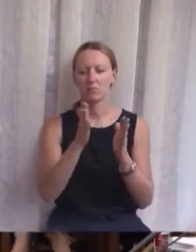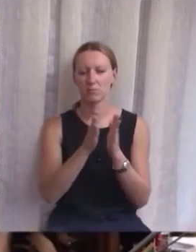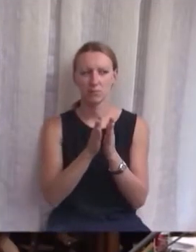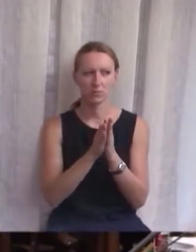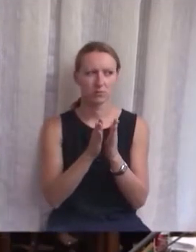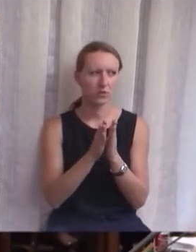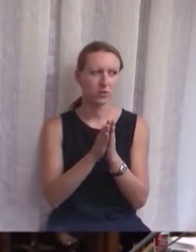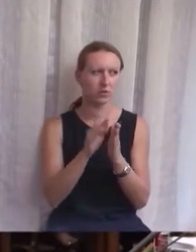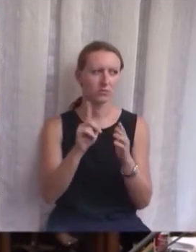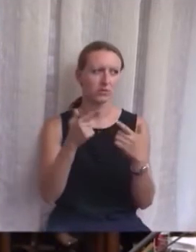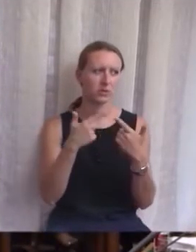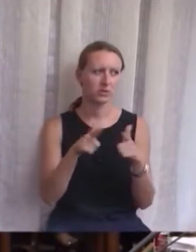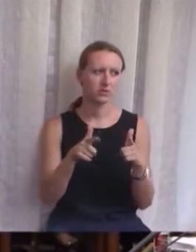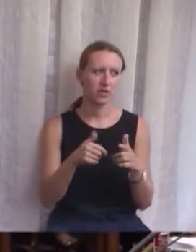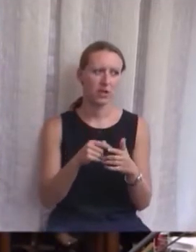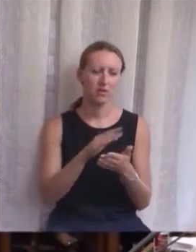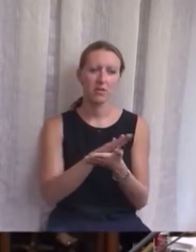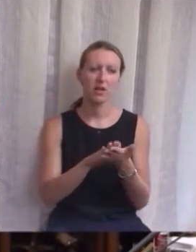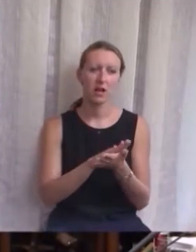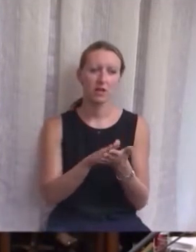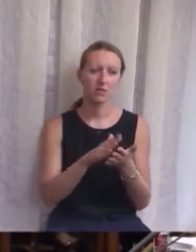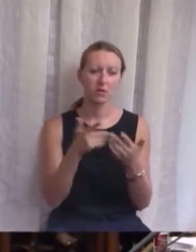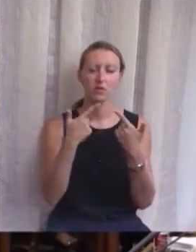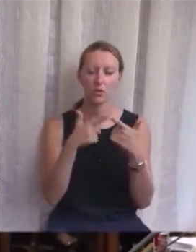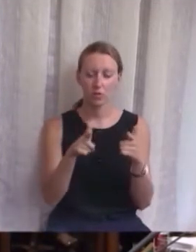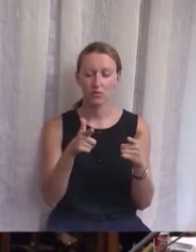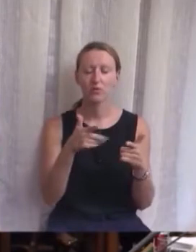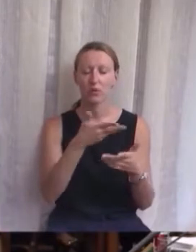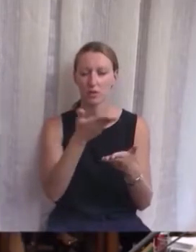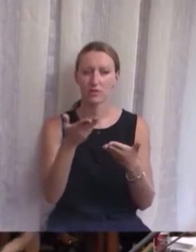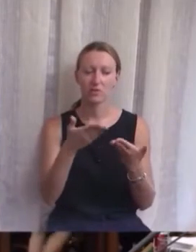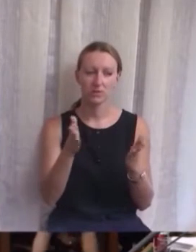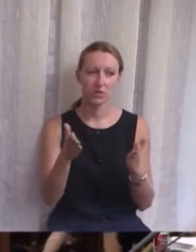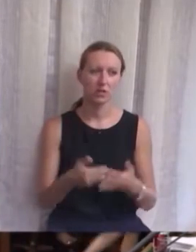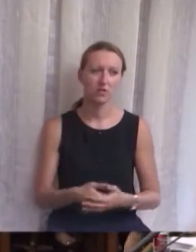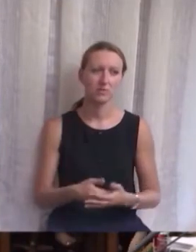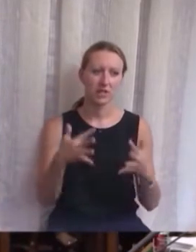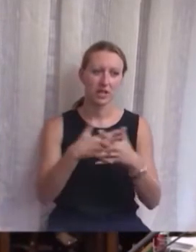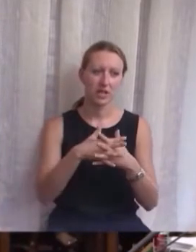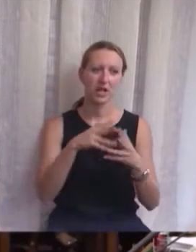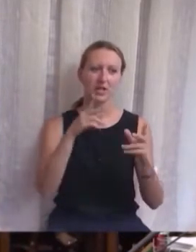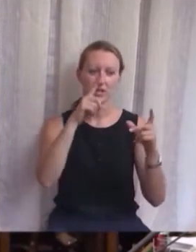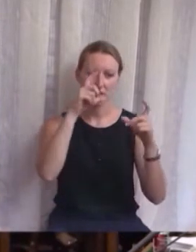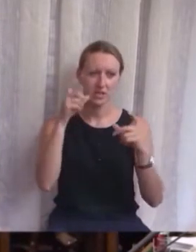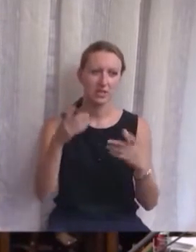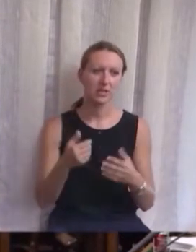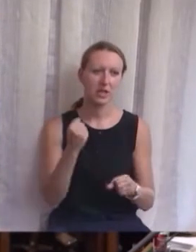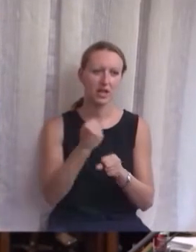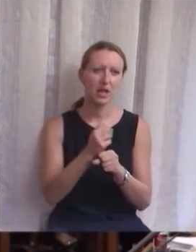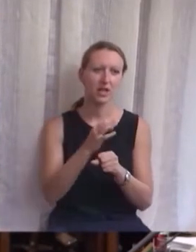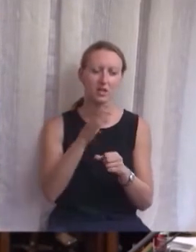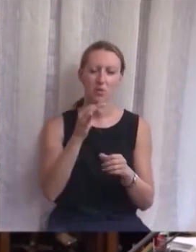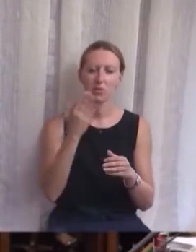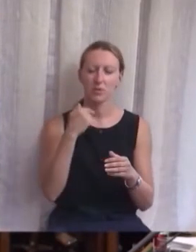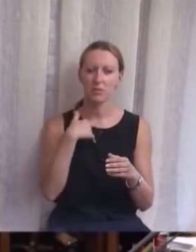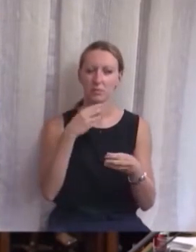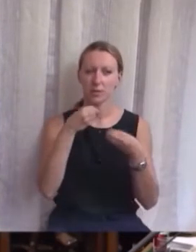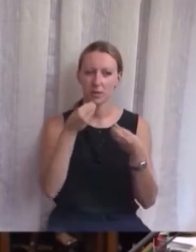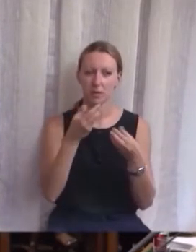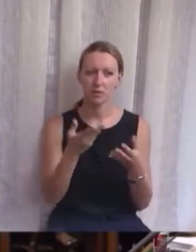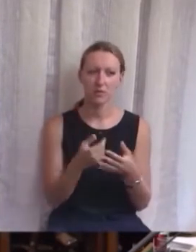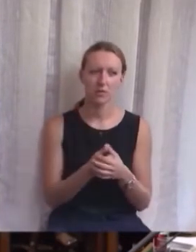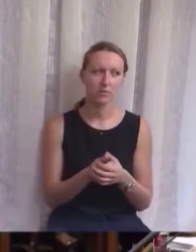malo. Molim vas, evo, dopustit ćemo ljepo novinarima da fotografiju. Radi se upravo o onome što sam prije pričao.